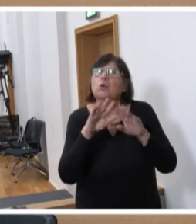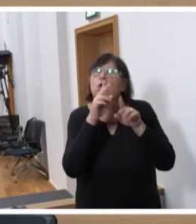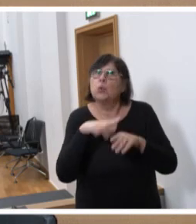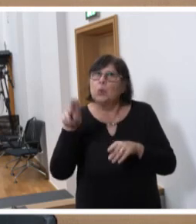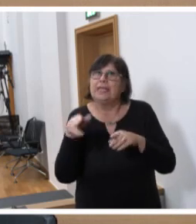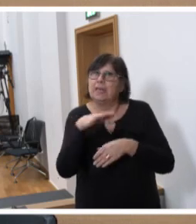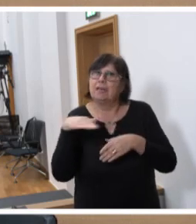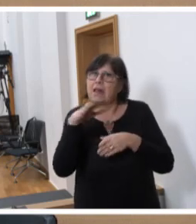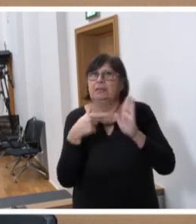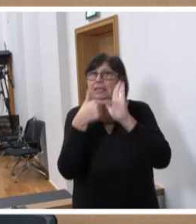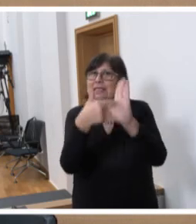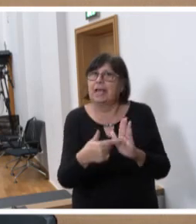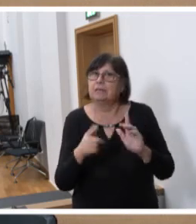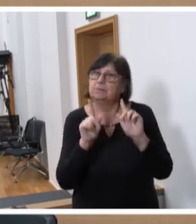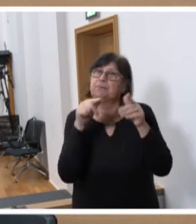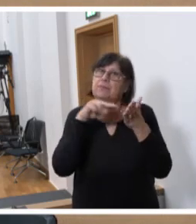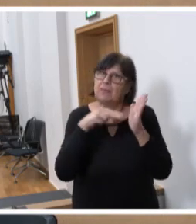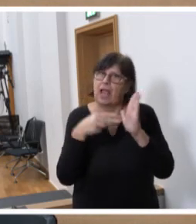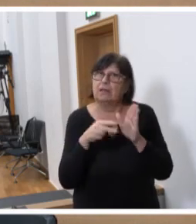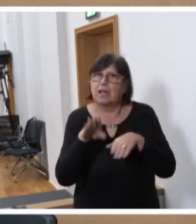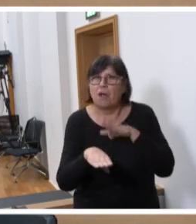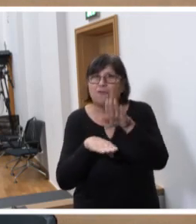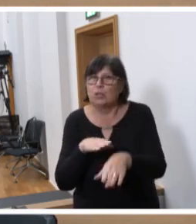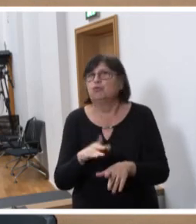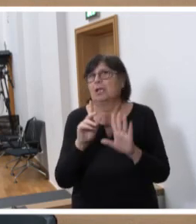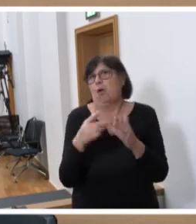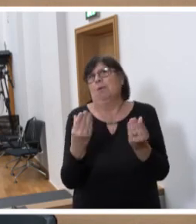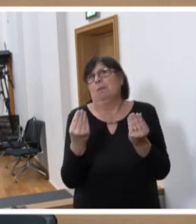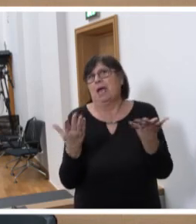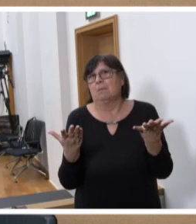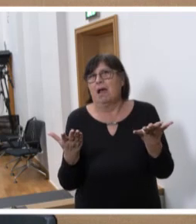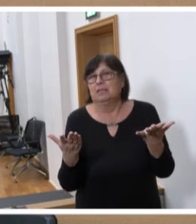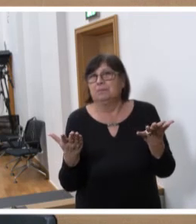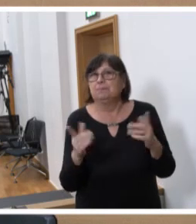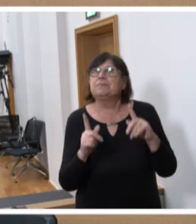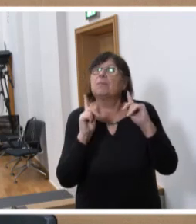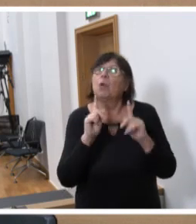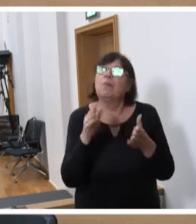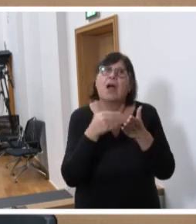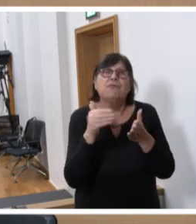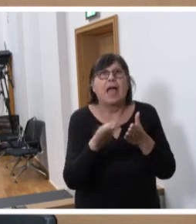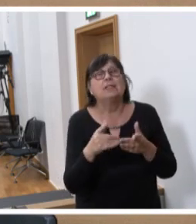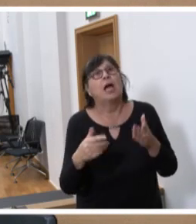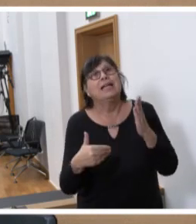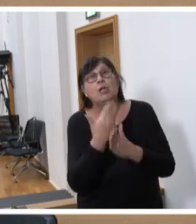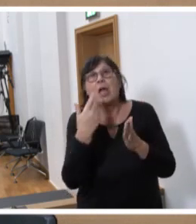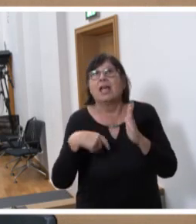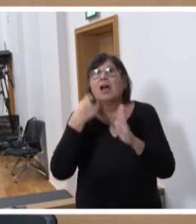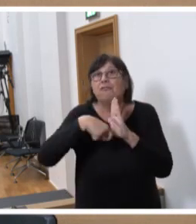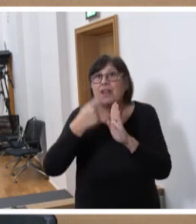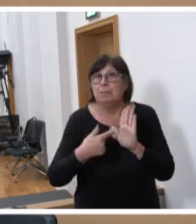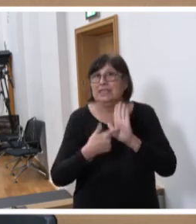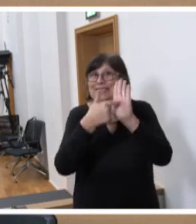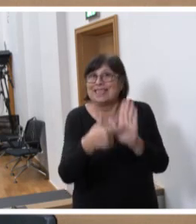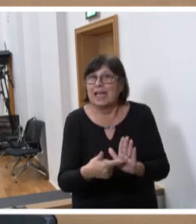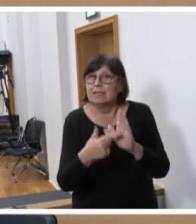Auch hier macht sich technischer Fortschritt bemerkbar. Um weiterhin Blockbuster und die neuesten Filme zeigen zu können,